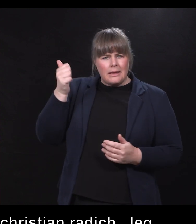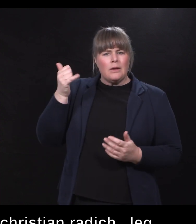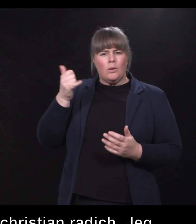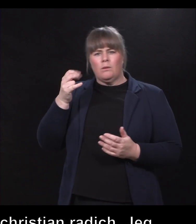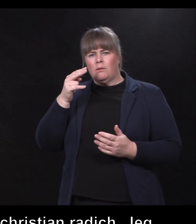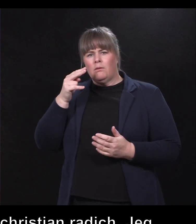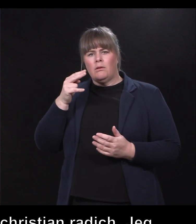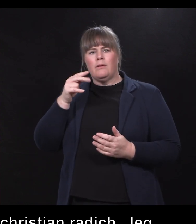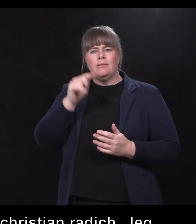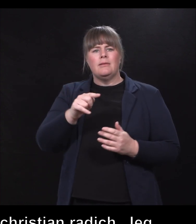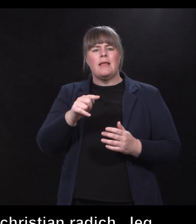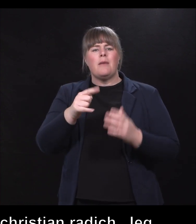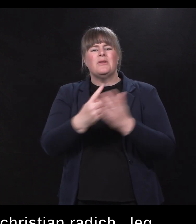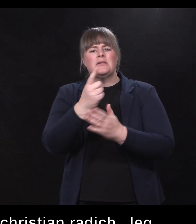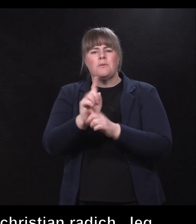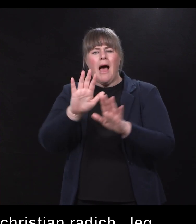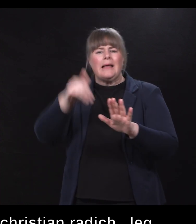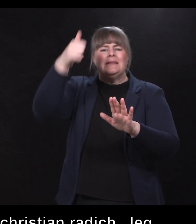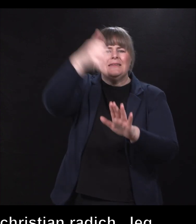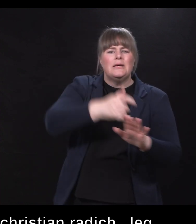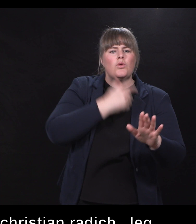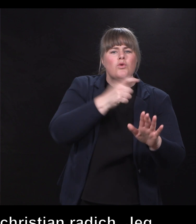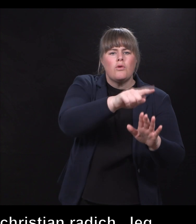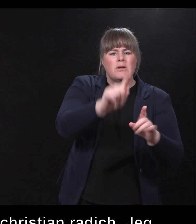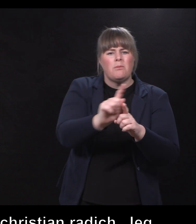uforløste potensialet som ligger i ungdom som ramler utenfor,